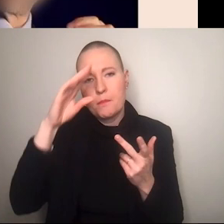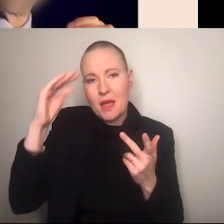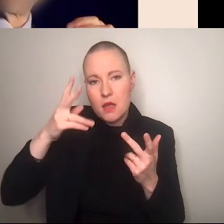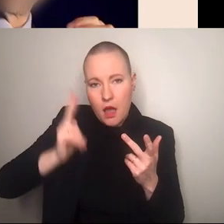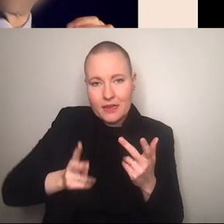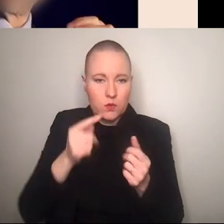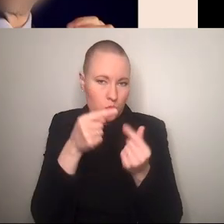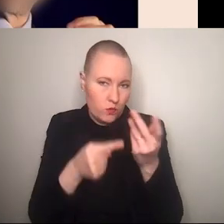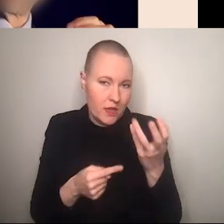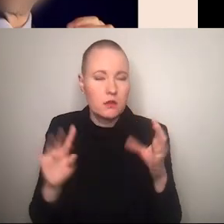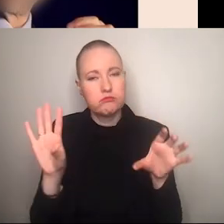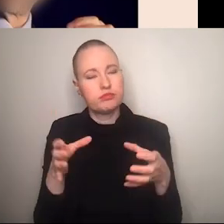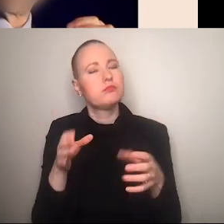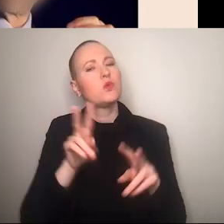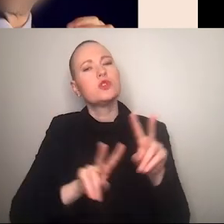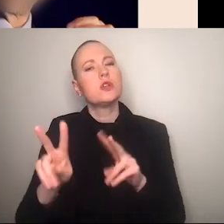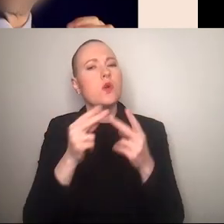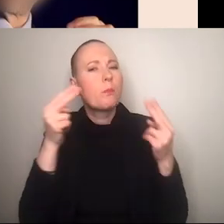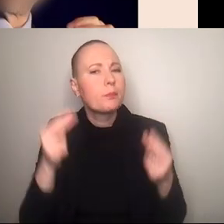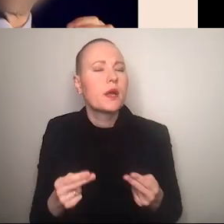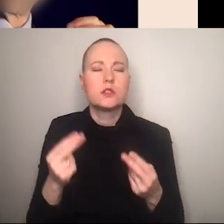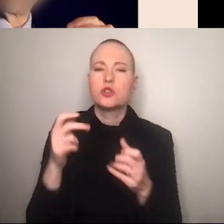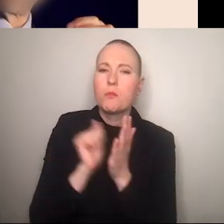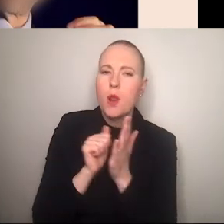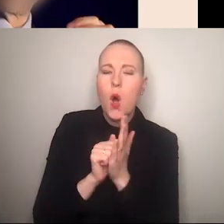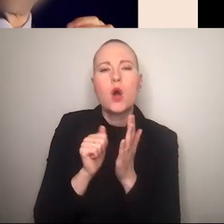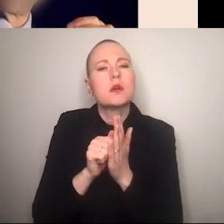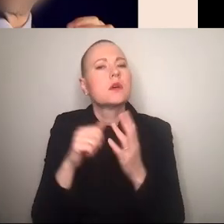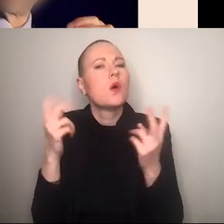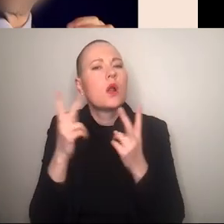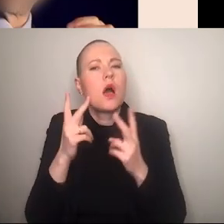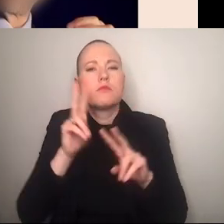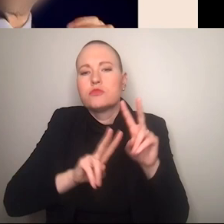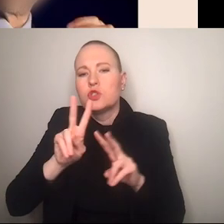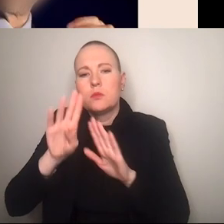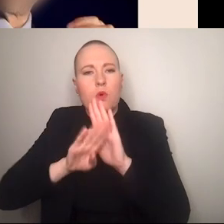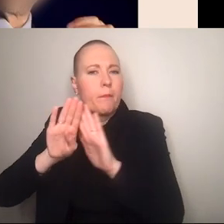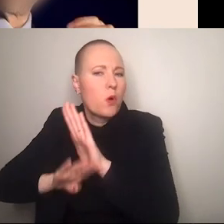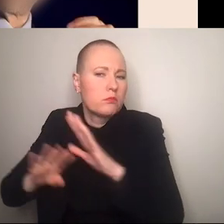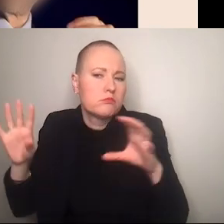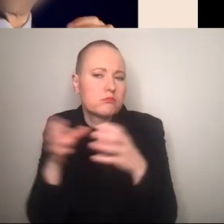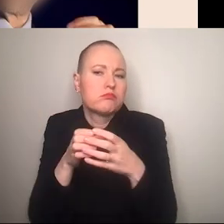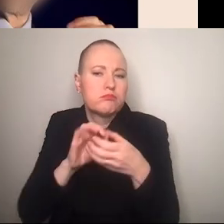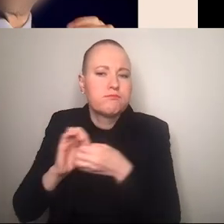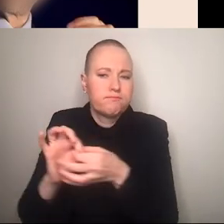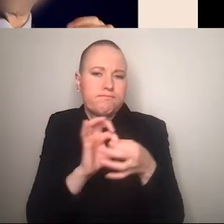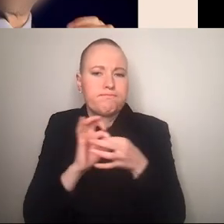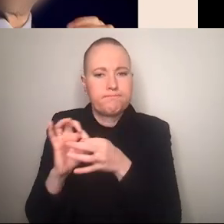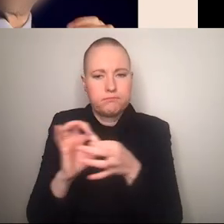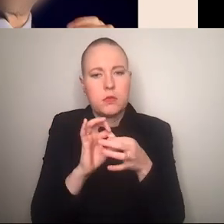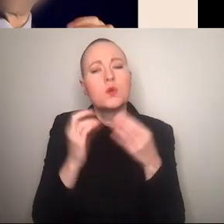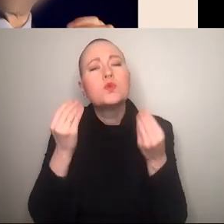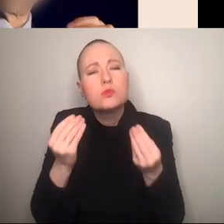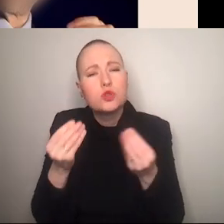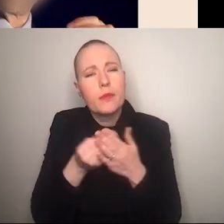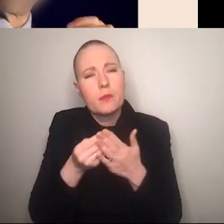die durch unterschiedliche websites blogs und imageboard miteinander vernetzt sind und kennzeichnen für diese manusphäre